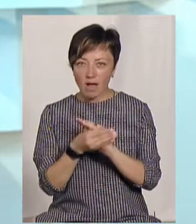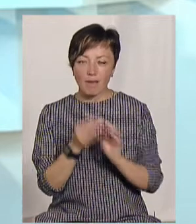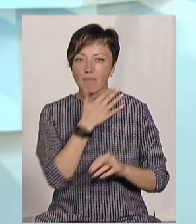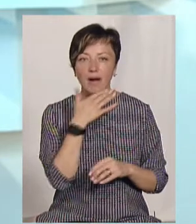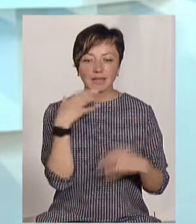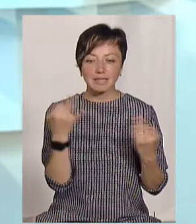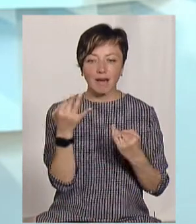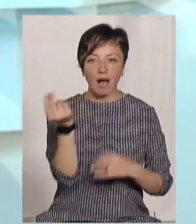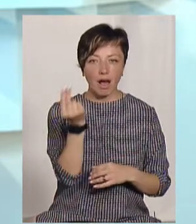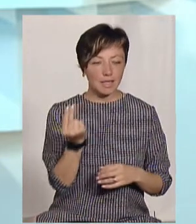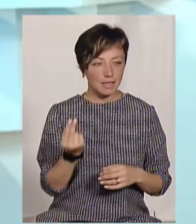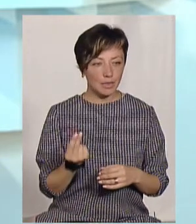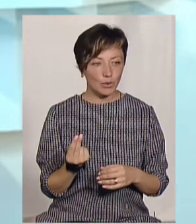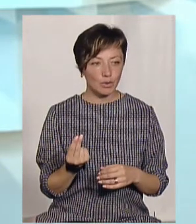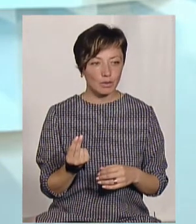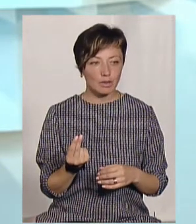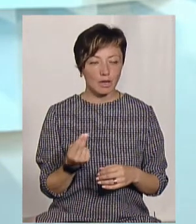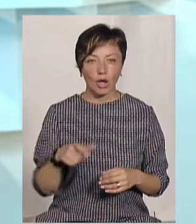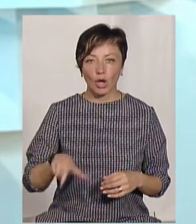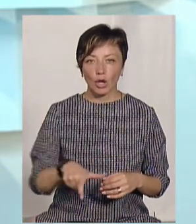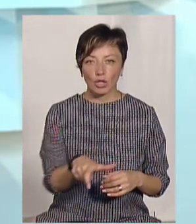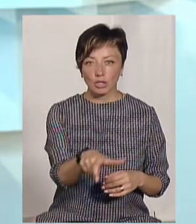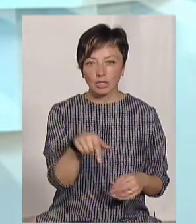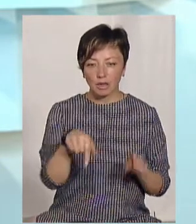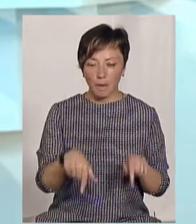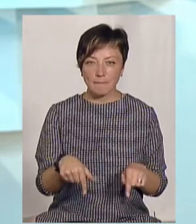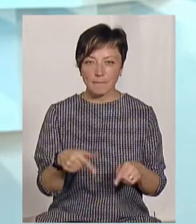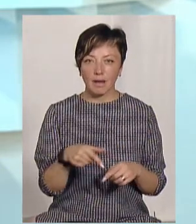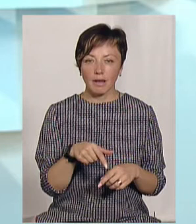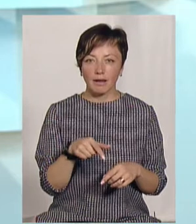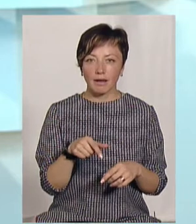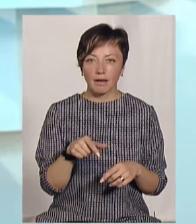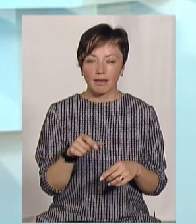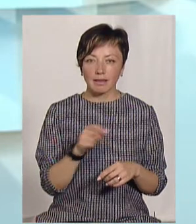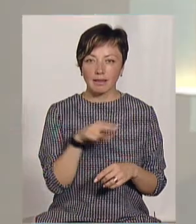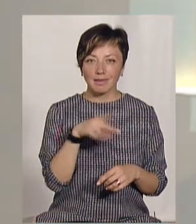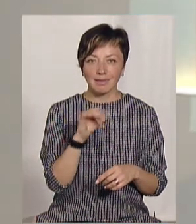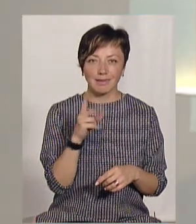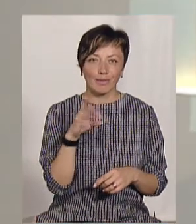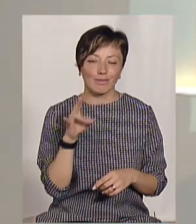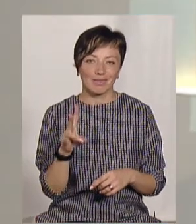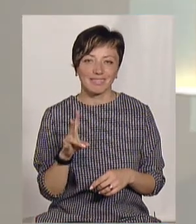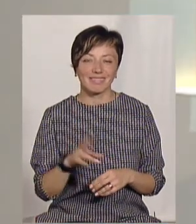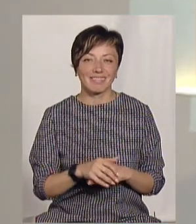Наприклад, в річці плаває дракончик. Є в них таке біля села Ставниця